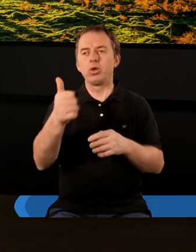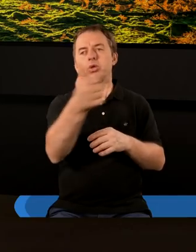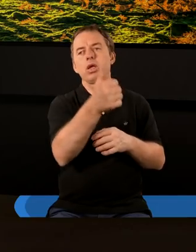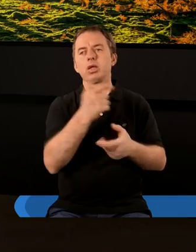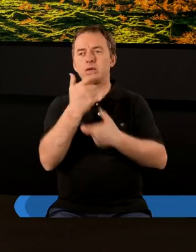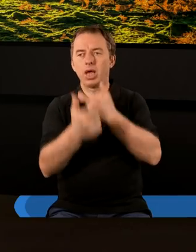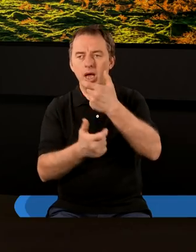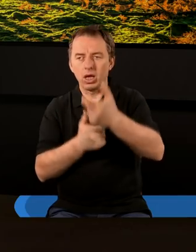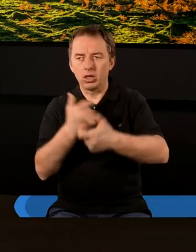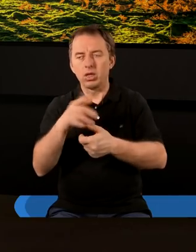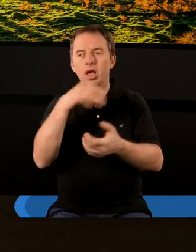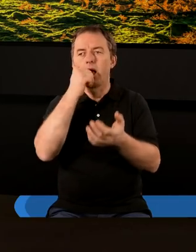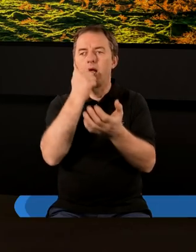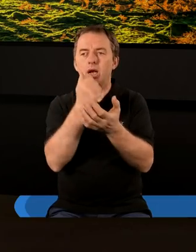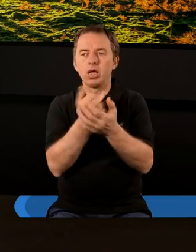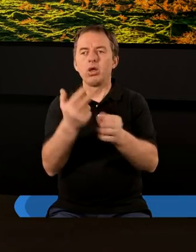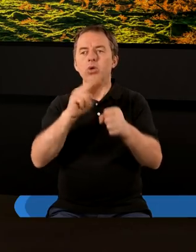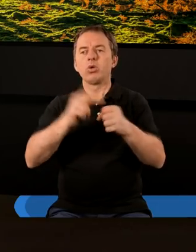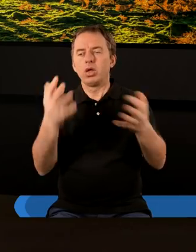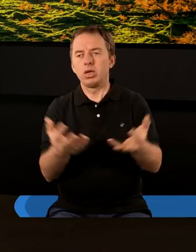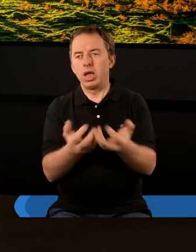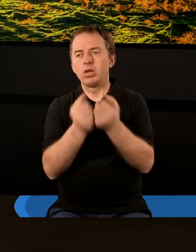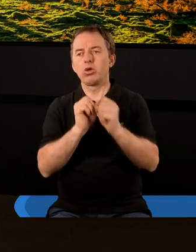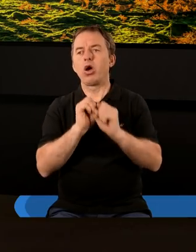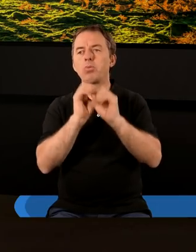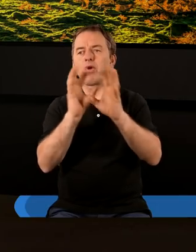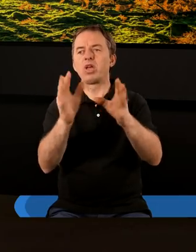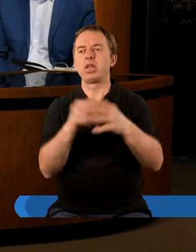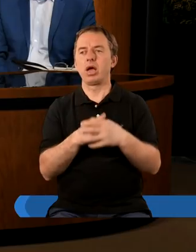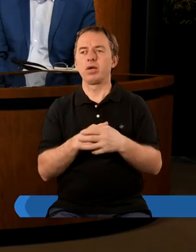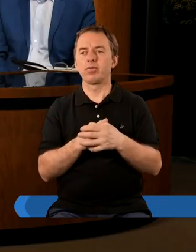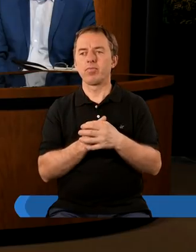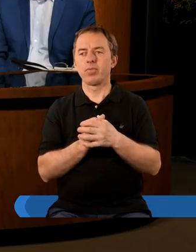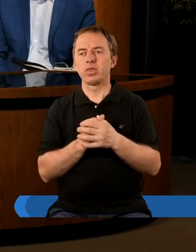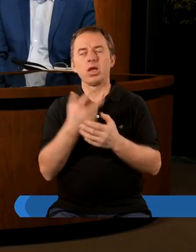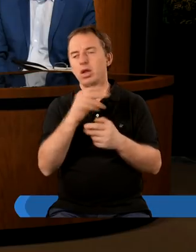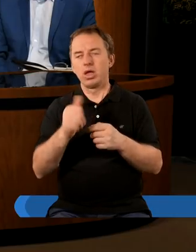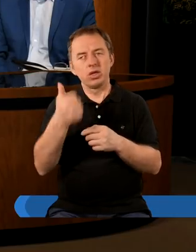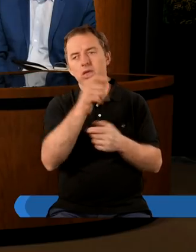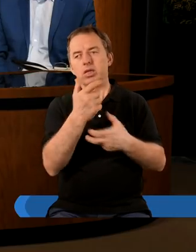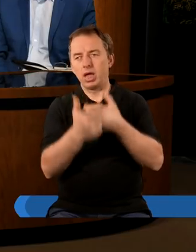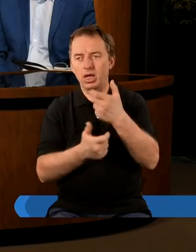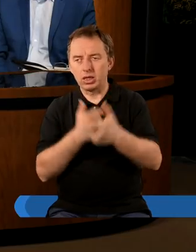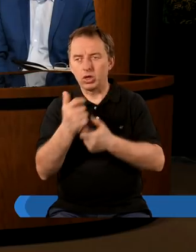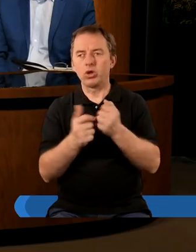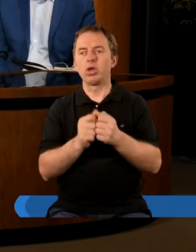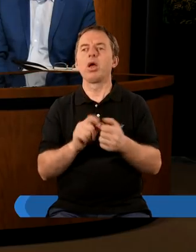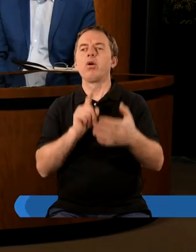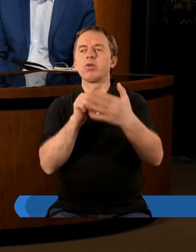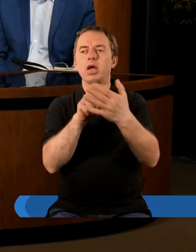jedyne zastosowanie tych listów, które znajdujemy w Apokalipsie? To nie jest jedyne zastosowanie.